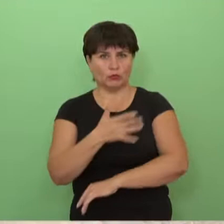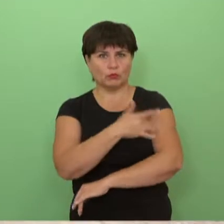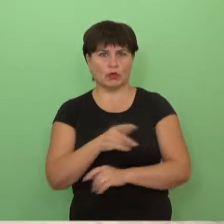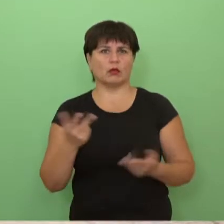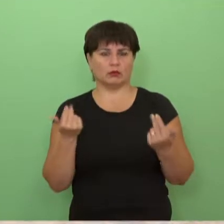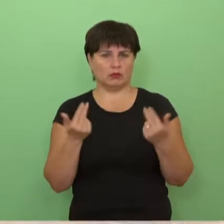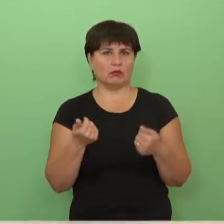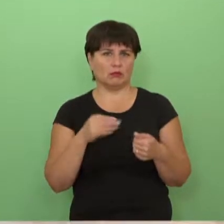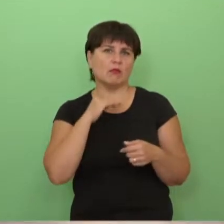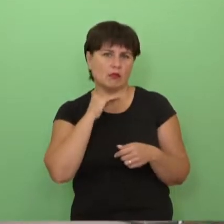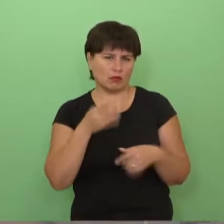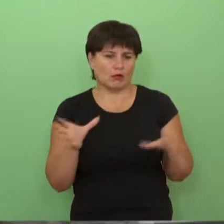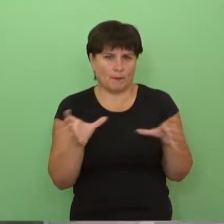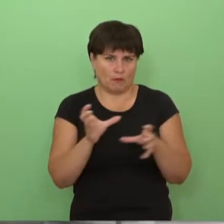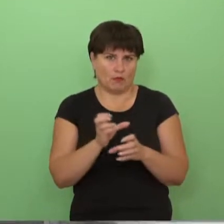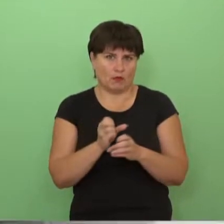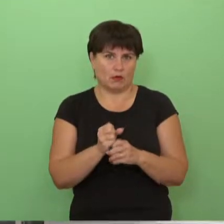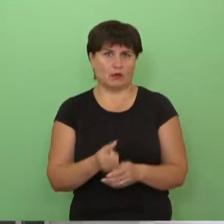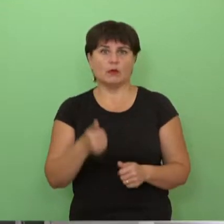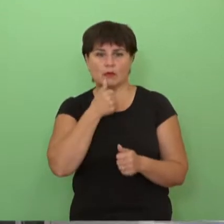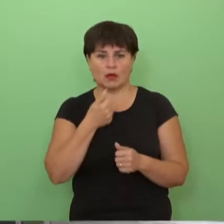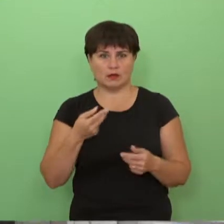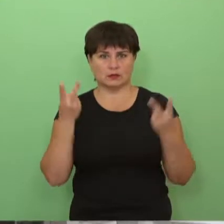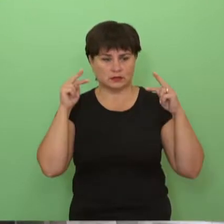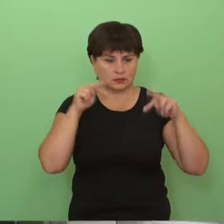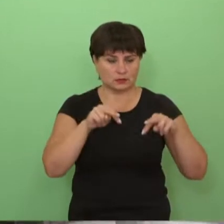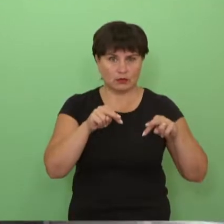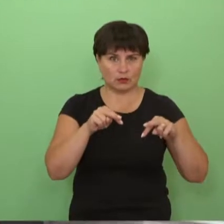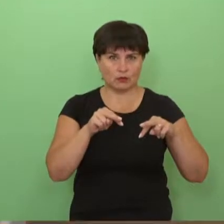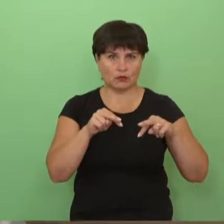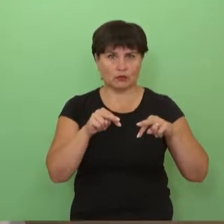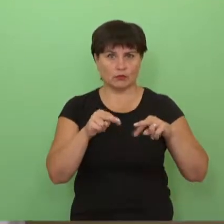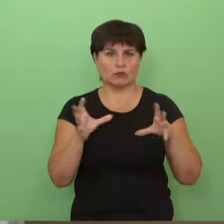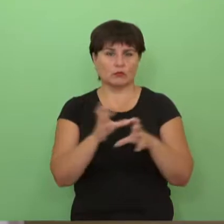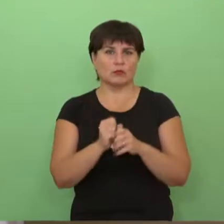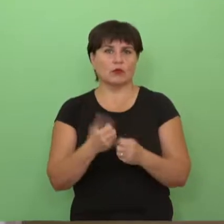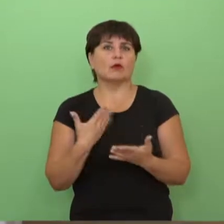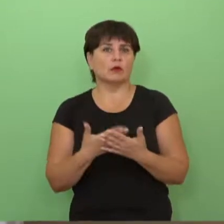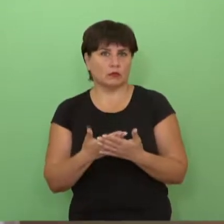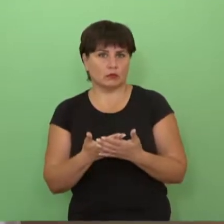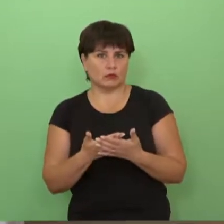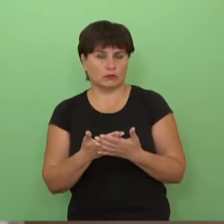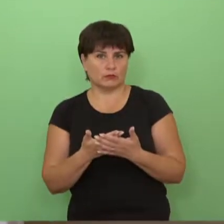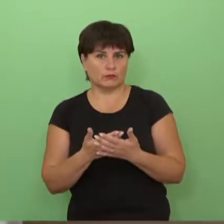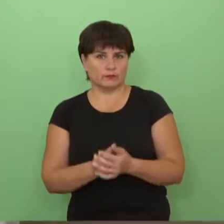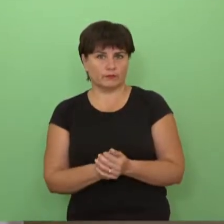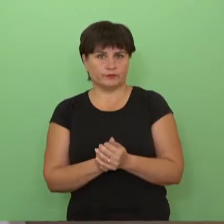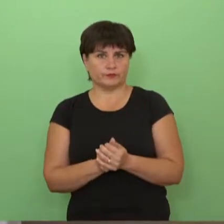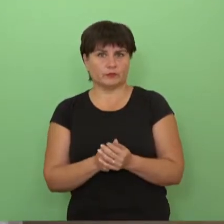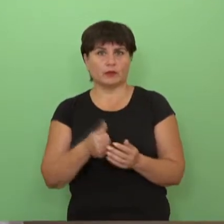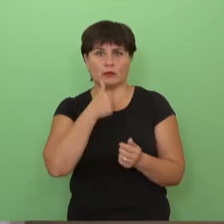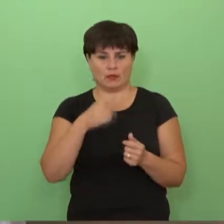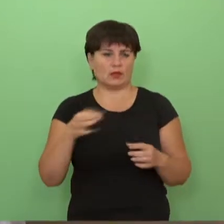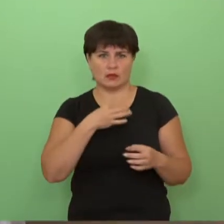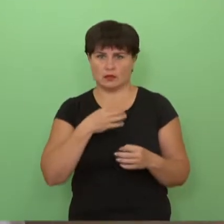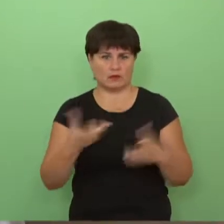sumažėja, grinai dėl, pavyzdžiui, slaugai yra sumažėjus grinai dėl objektyvių priežasčių, nes vis tiek nepaisant to, kad